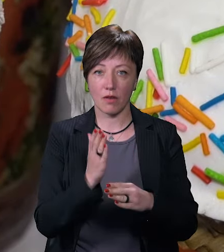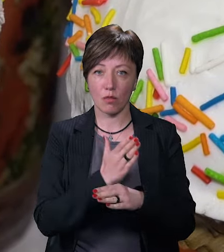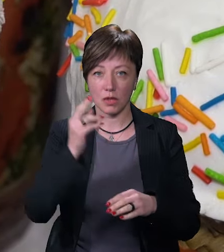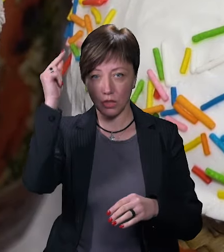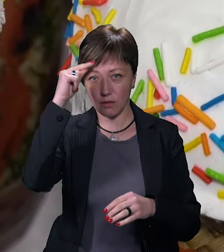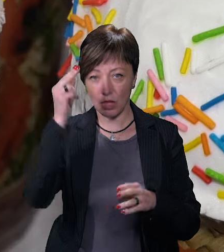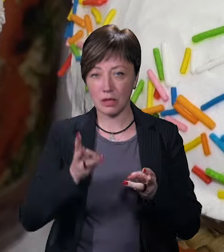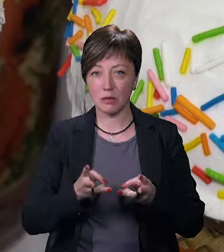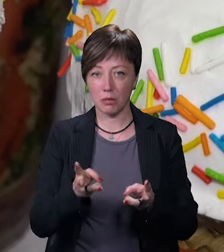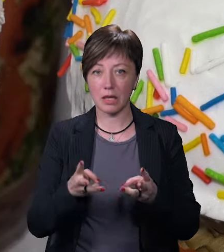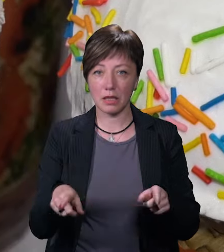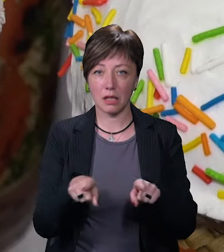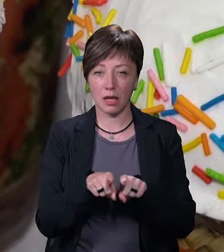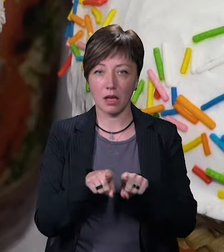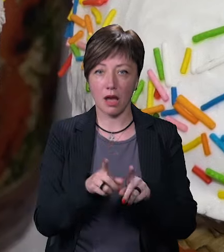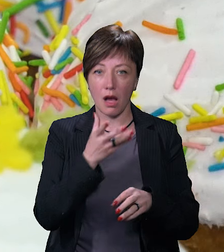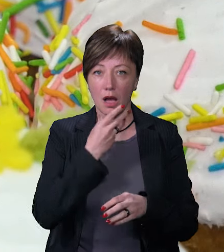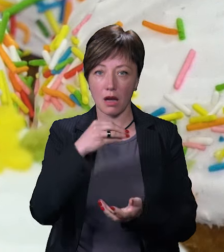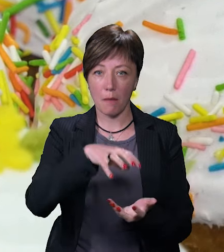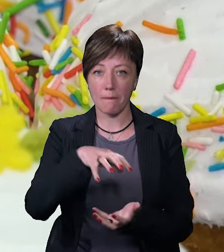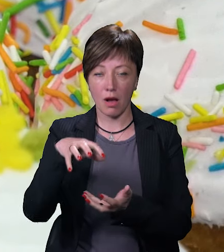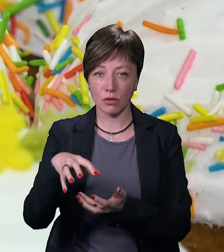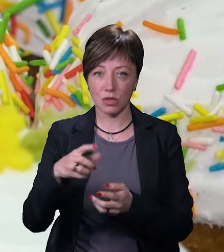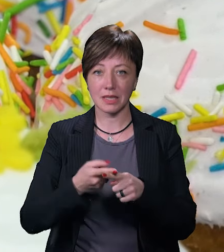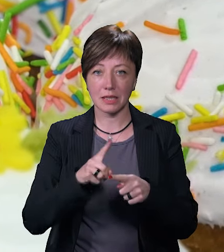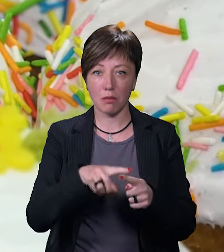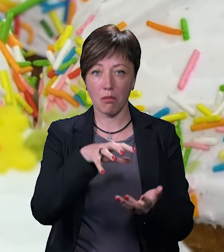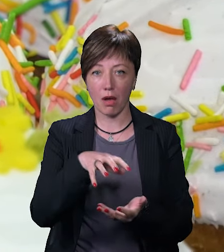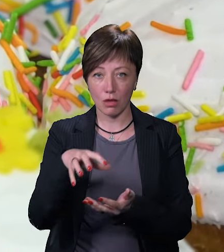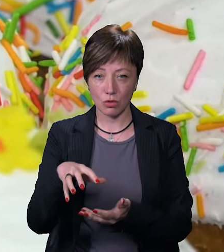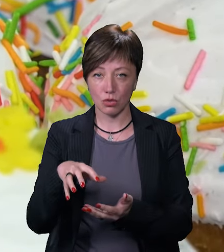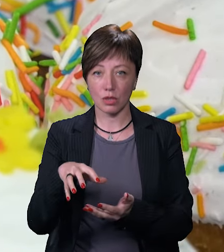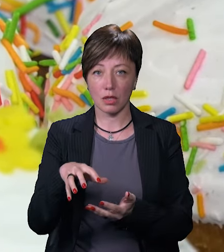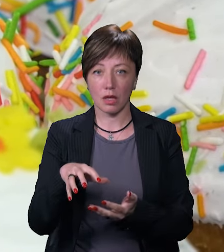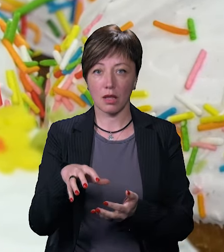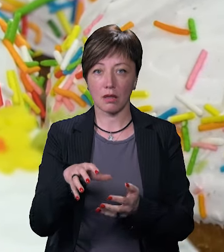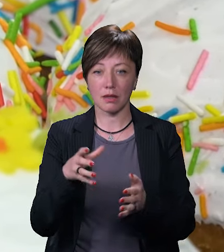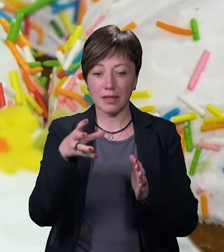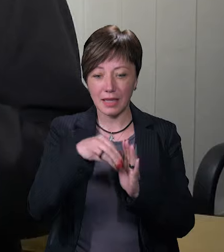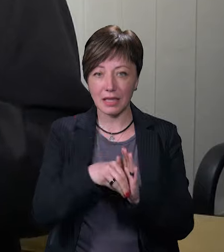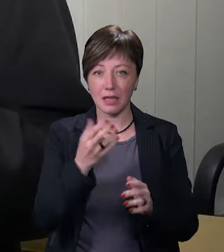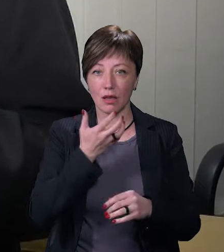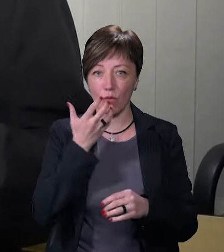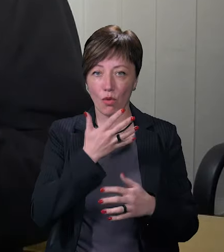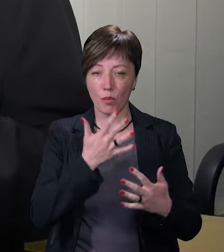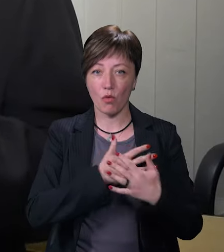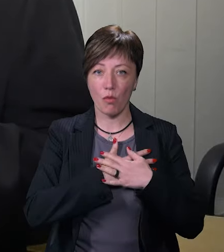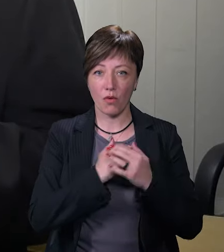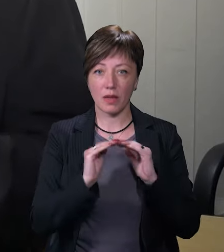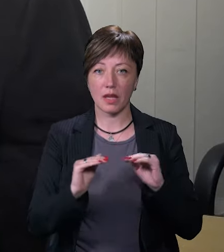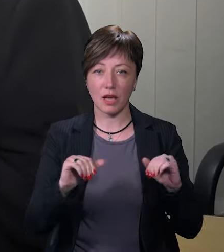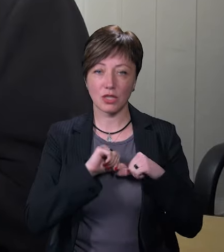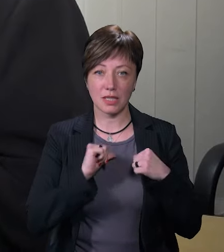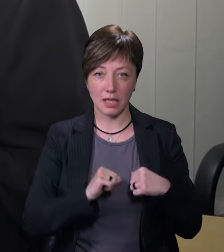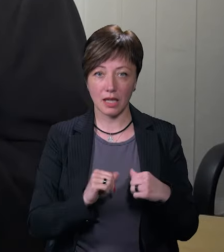навчання спекли такі гарні пасочки. Ці пасочки, вони наділені теплом, любов'ю, дитячих